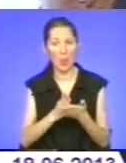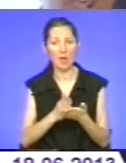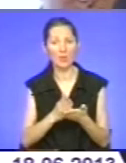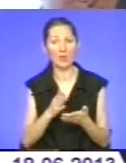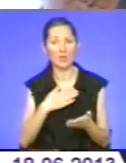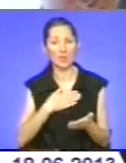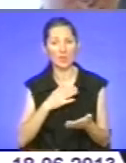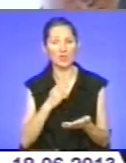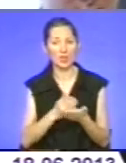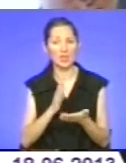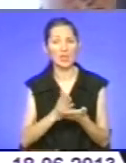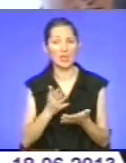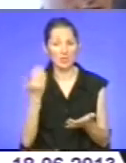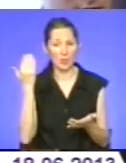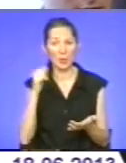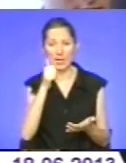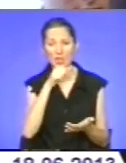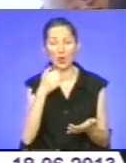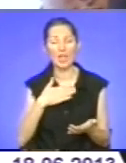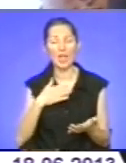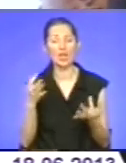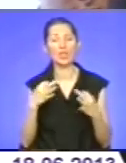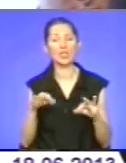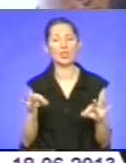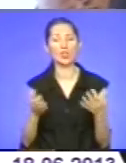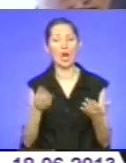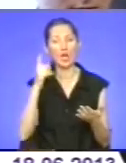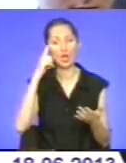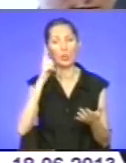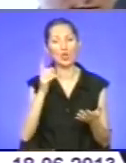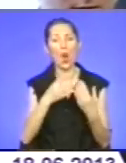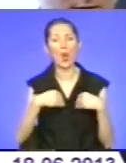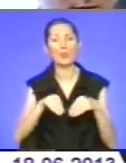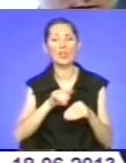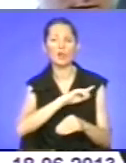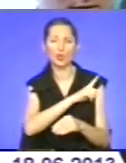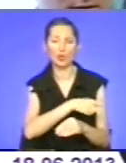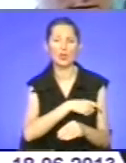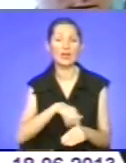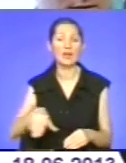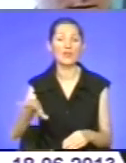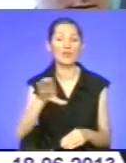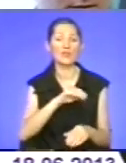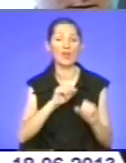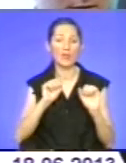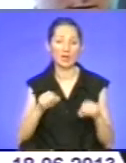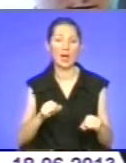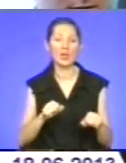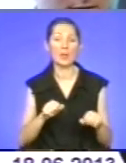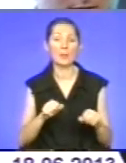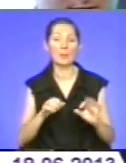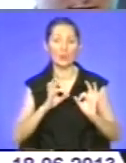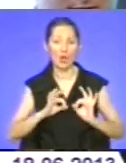за попередні роки нашої незалежності. Але думаю, що об'єднавши зусилля всіх влади, правоохоронних